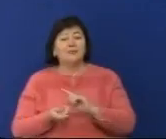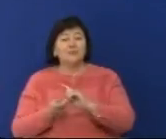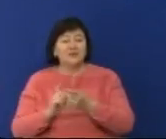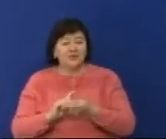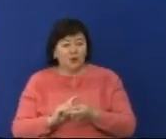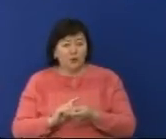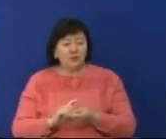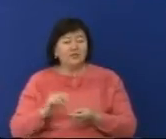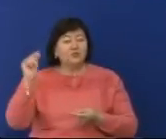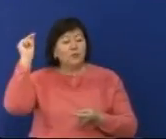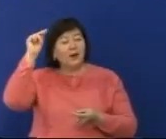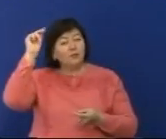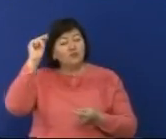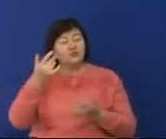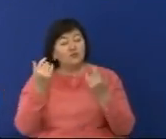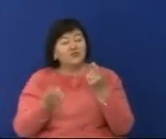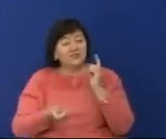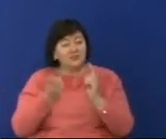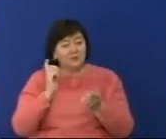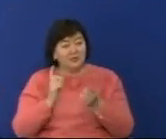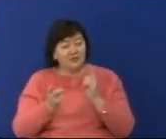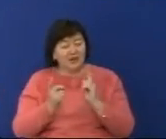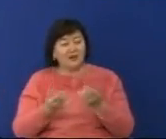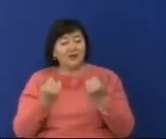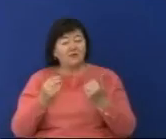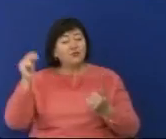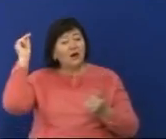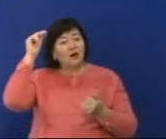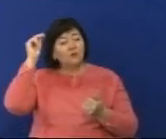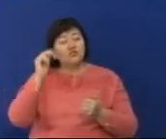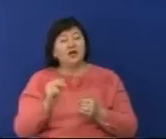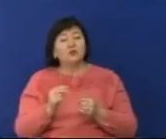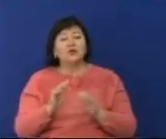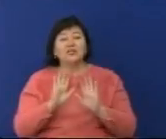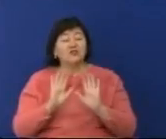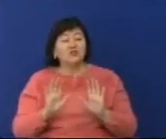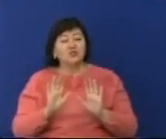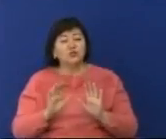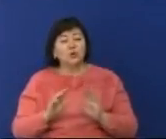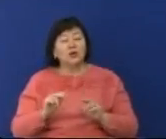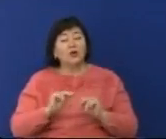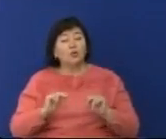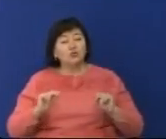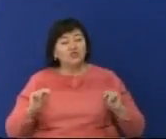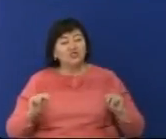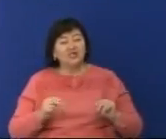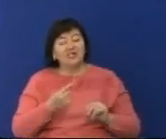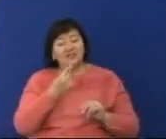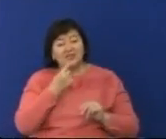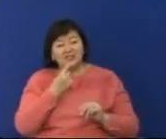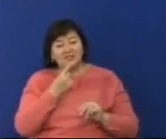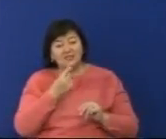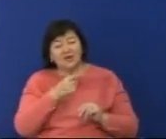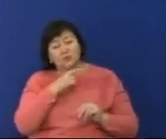Осының аясында үмдастырылған семинардың мақсаты тіл мамандарын ұқытып қана қоймай олардың пікірім білу. Үткені емілей ережі